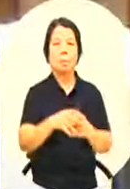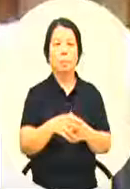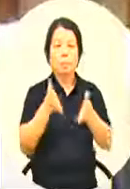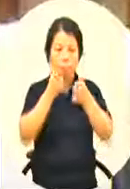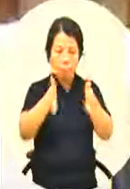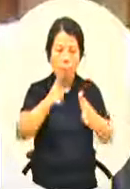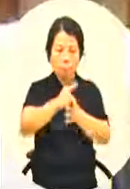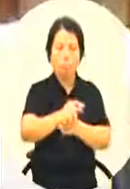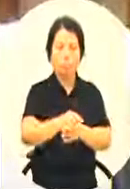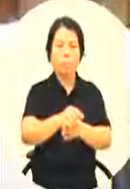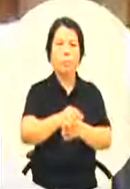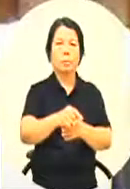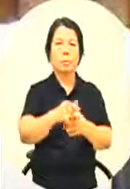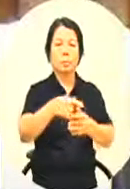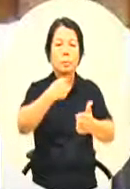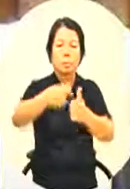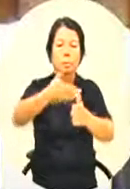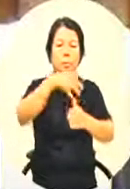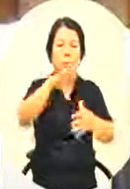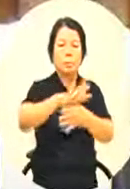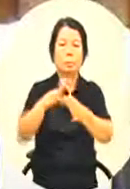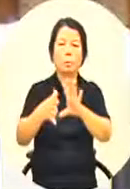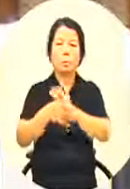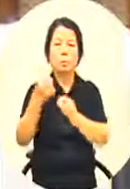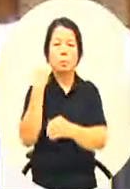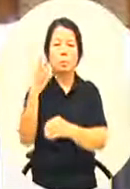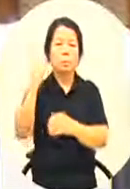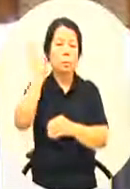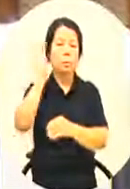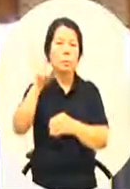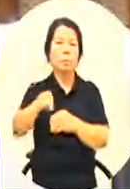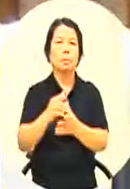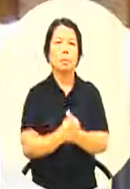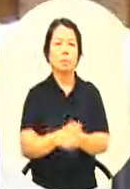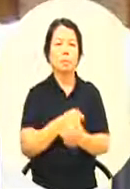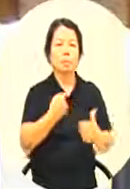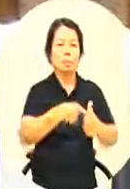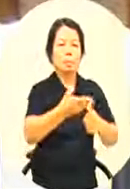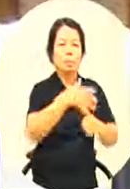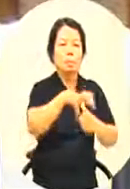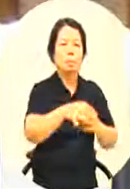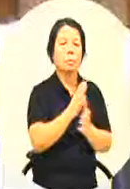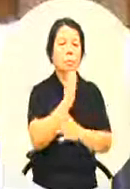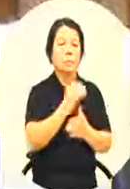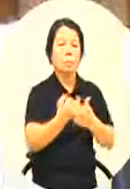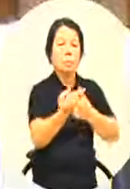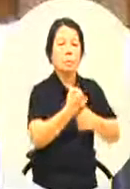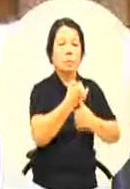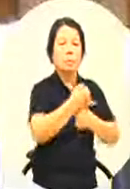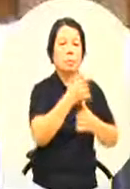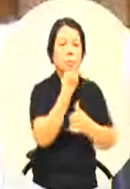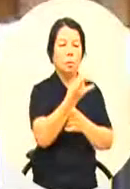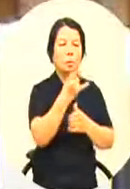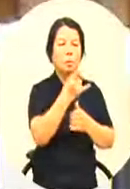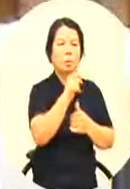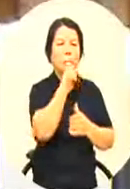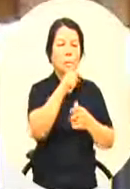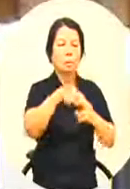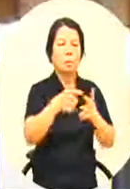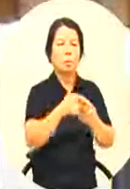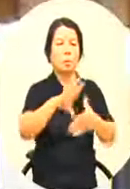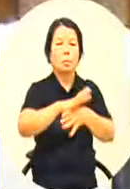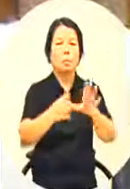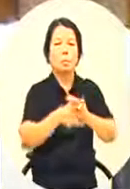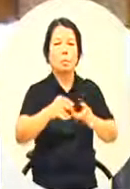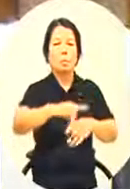教育,文化,新闻教育去负责我们新著名的语言文化要去行销我们